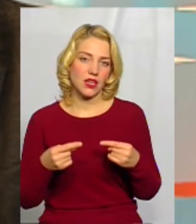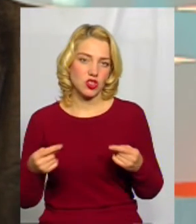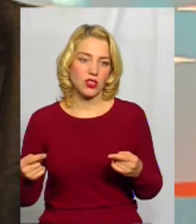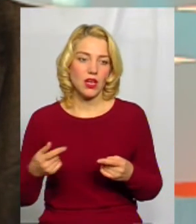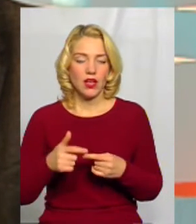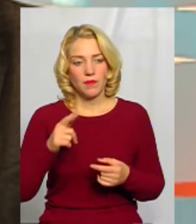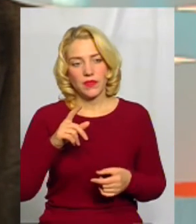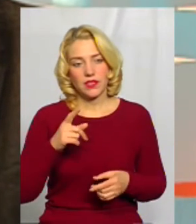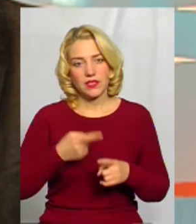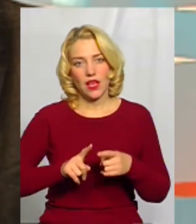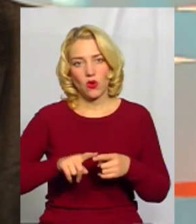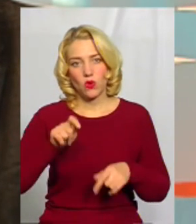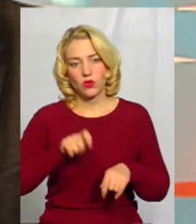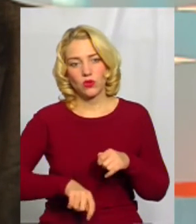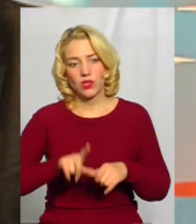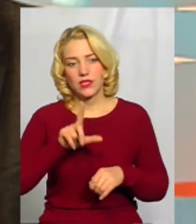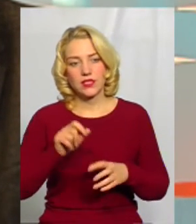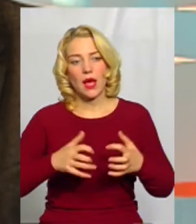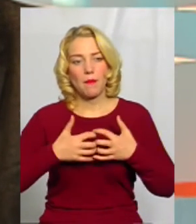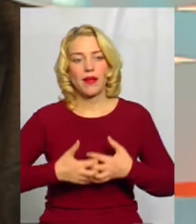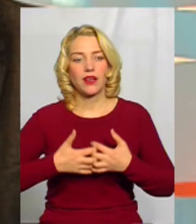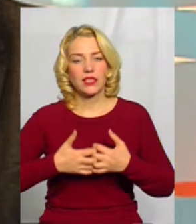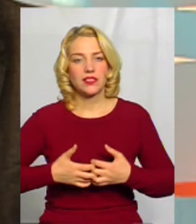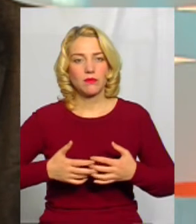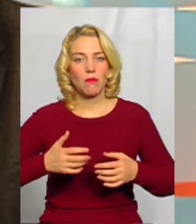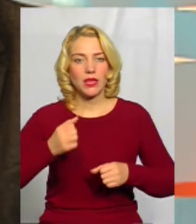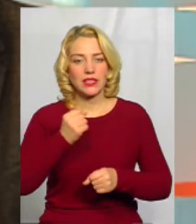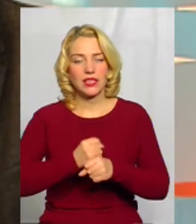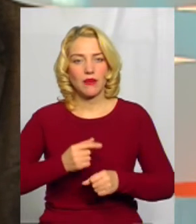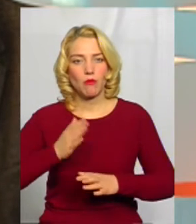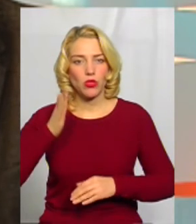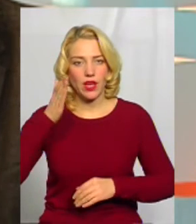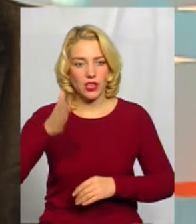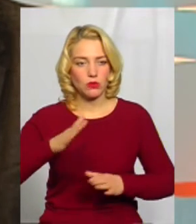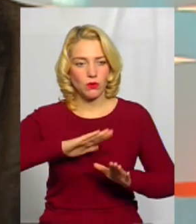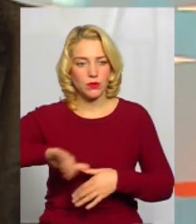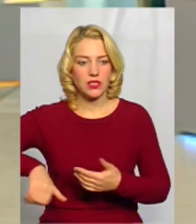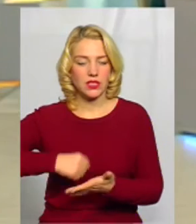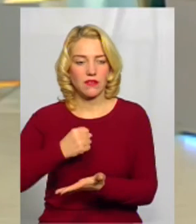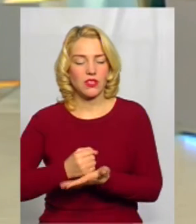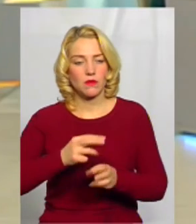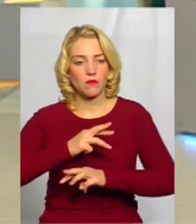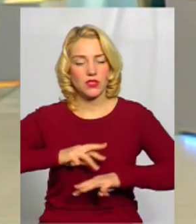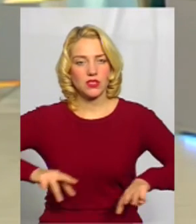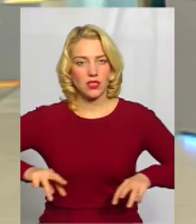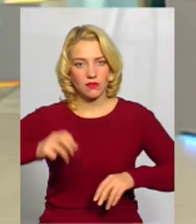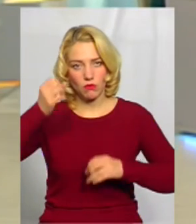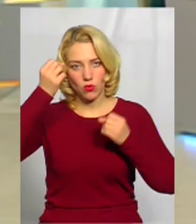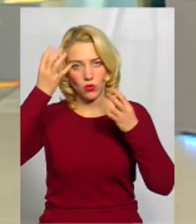'яткохоронці, це контроль за механізмами дії подальшої, після затвердження Міністерством культури